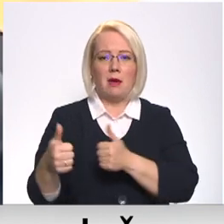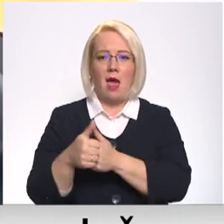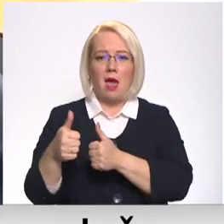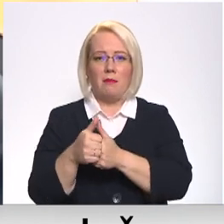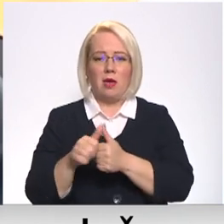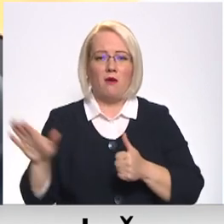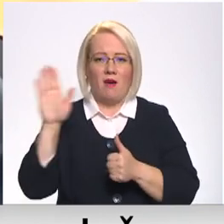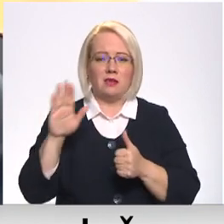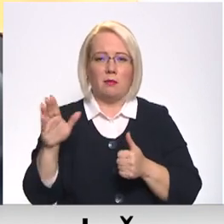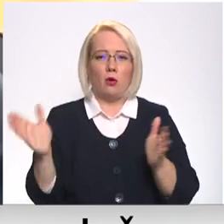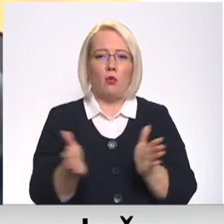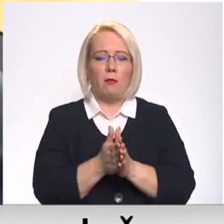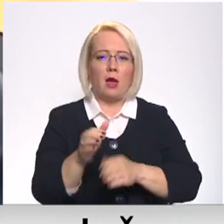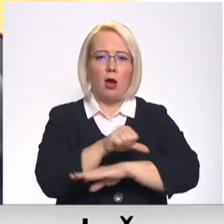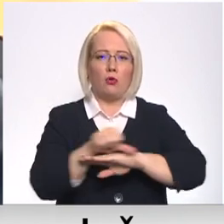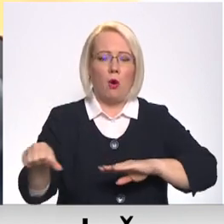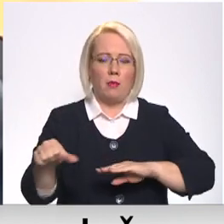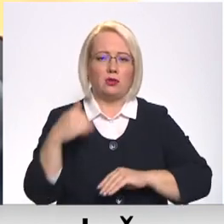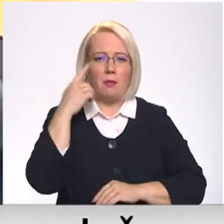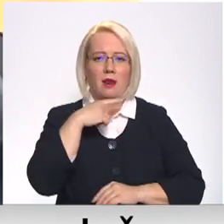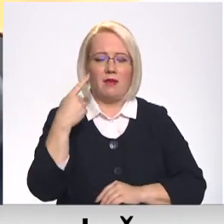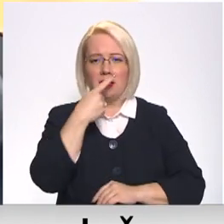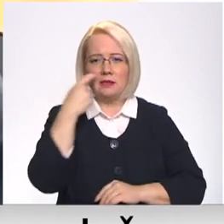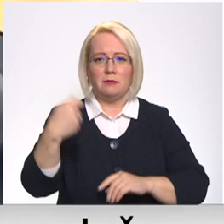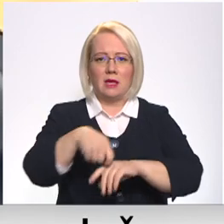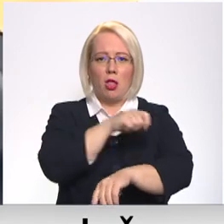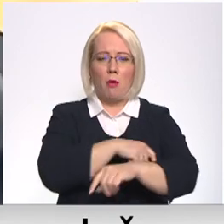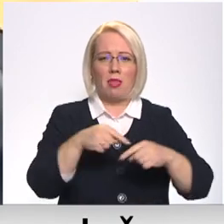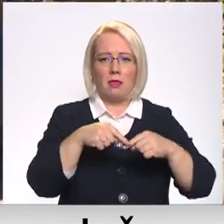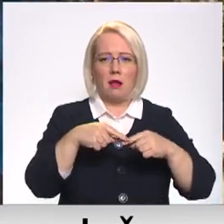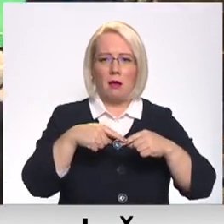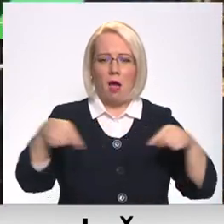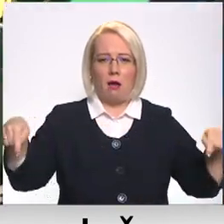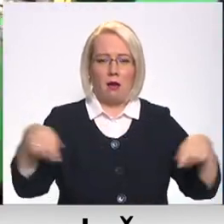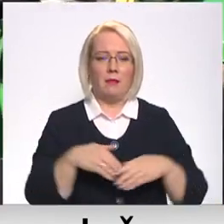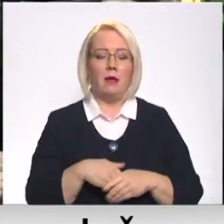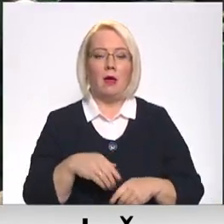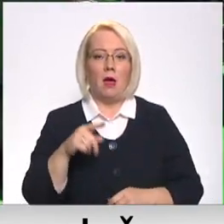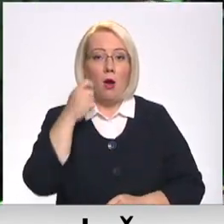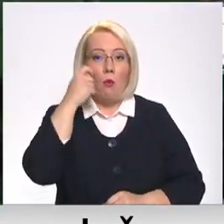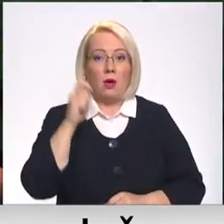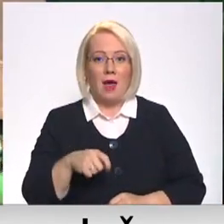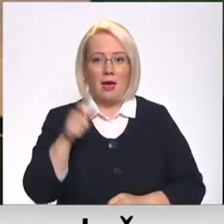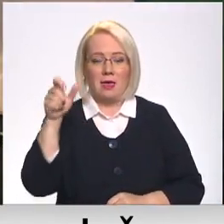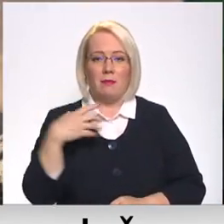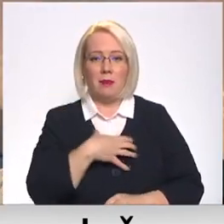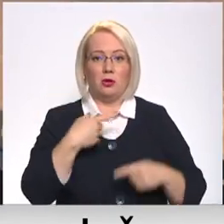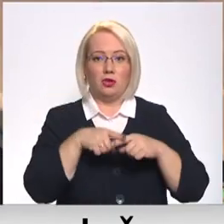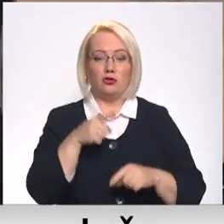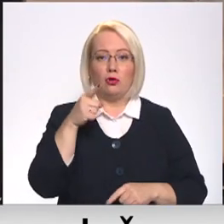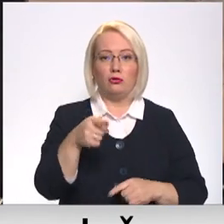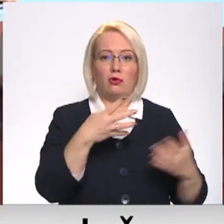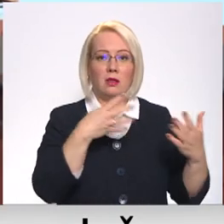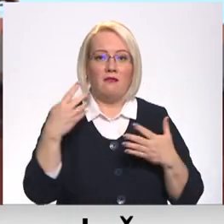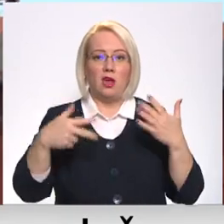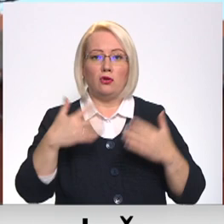kopīgā robeža ar Baltkrievī ir vairāk nekā 100 km gara. Ukraiņiem nepieciešamā tehnika 1985.